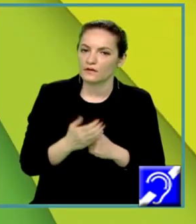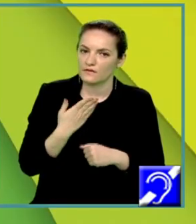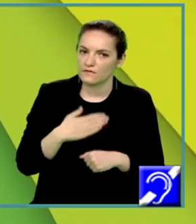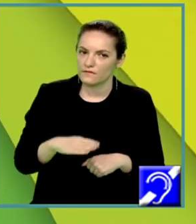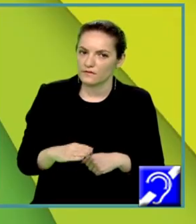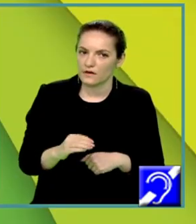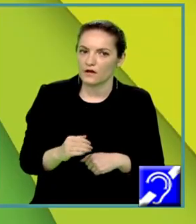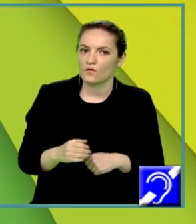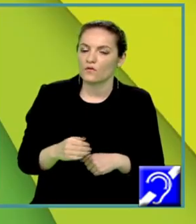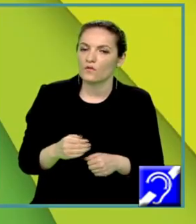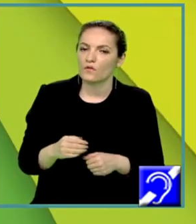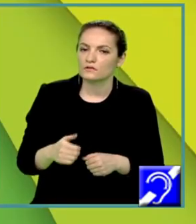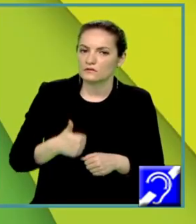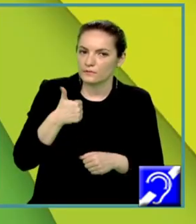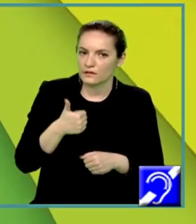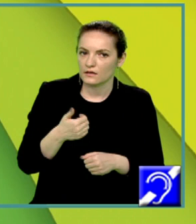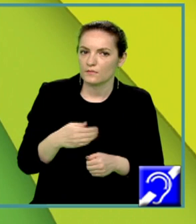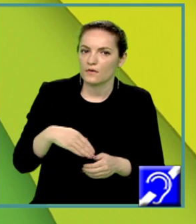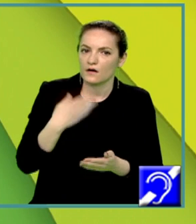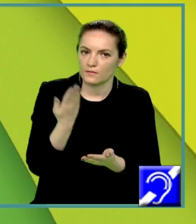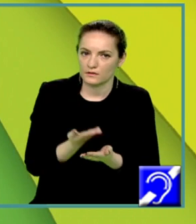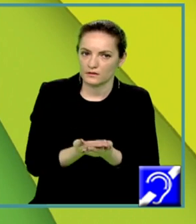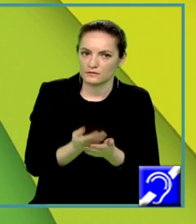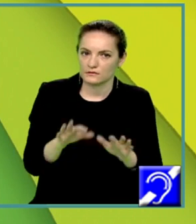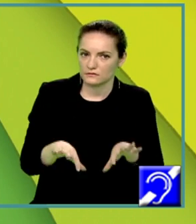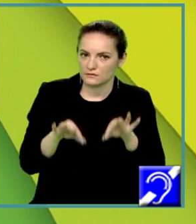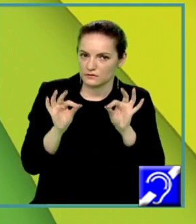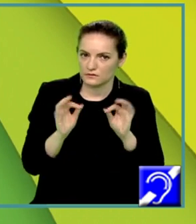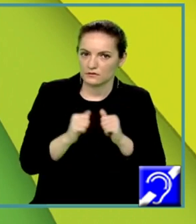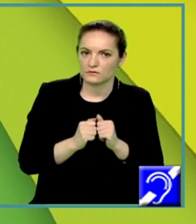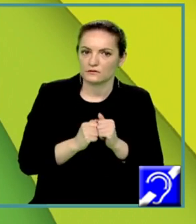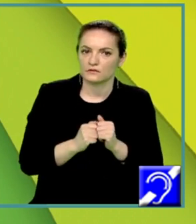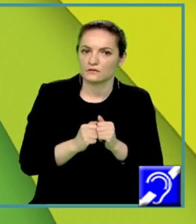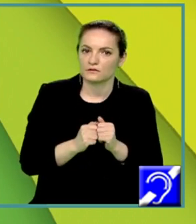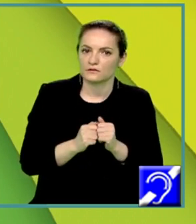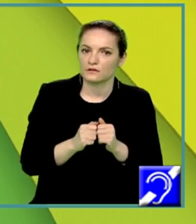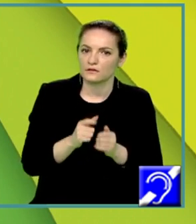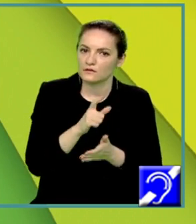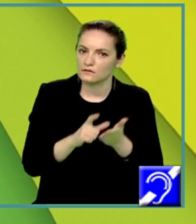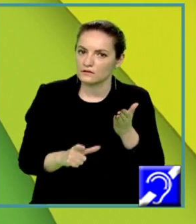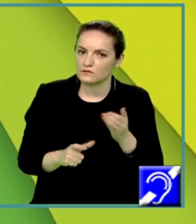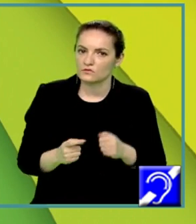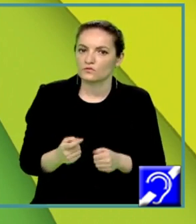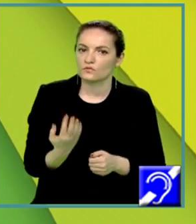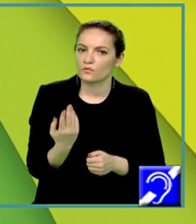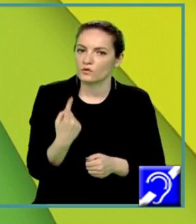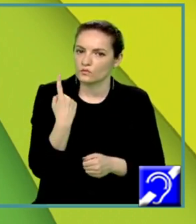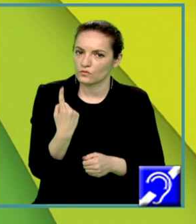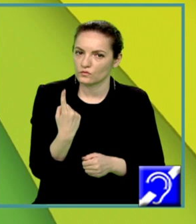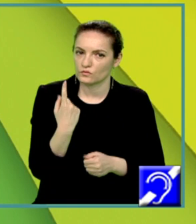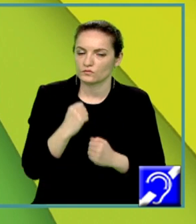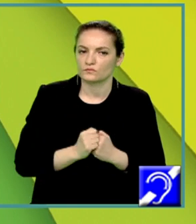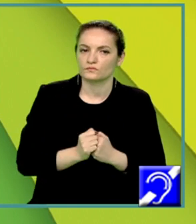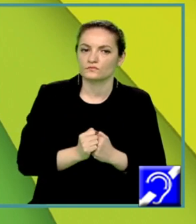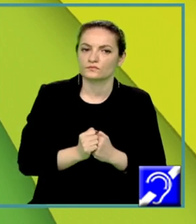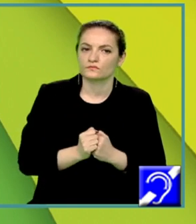o primă aplicație. Aplicația a fost selectată din testul de antrenament numărul 1, specializarea științei